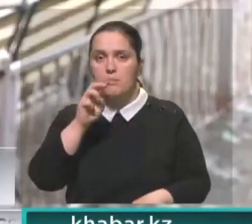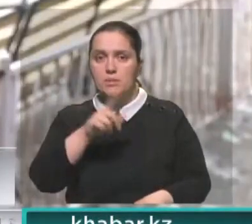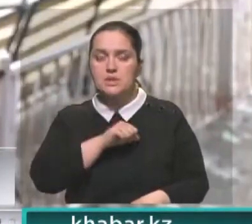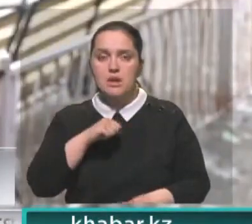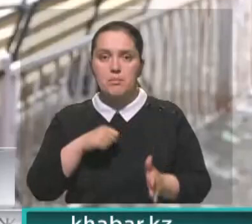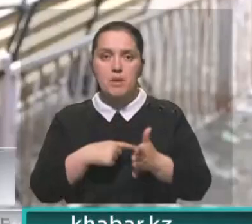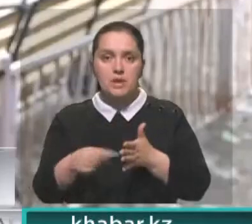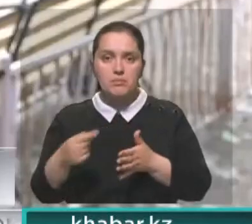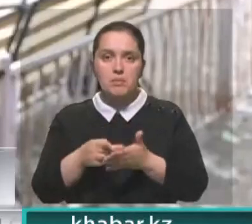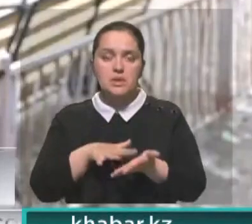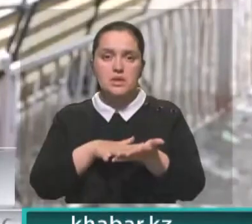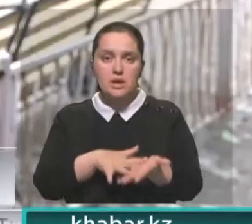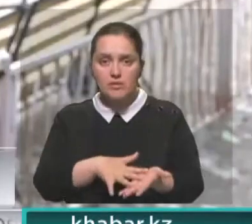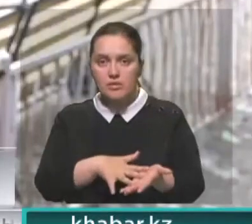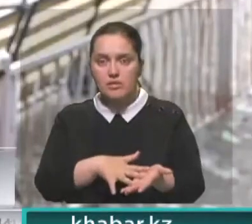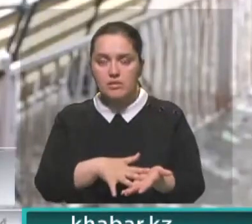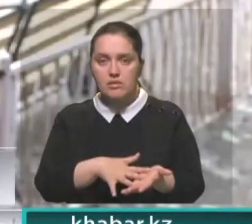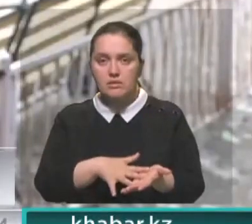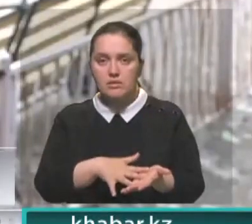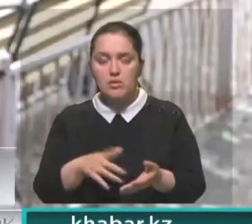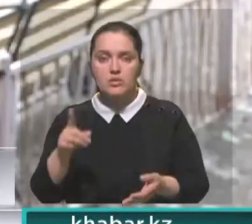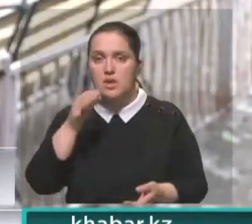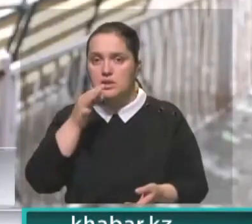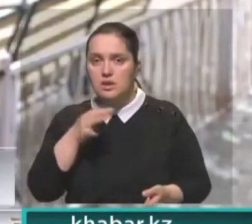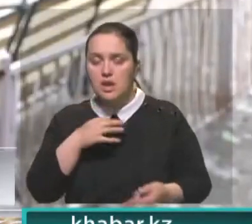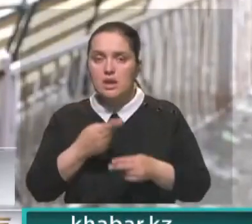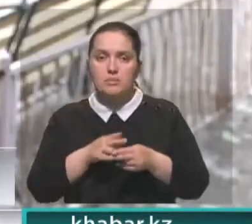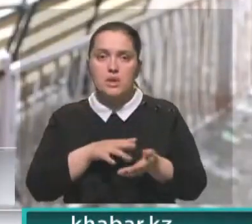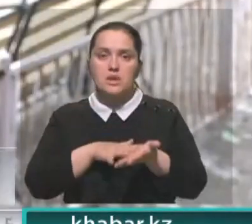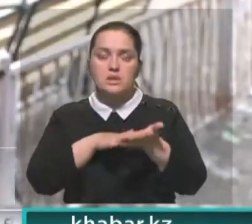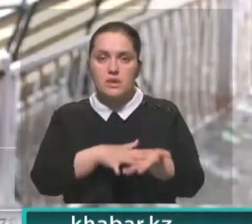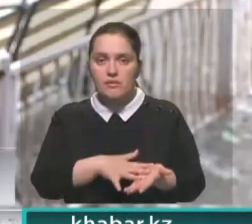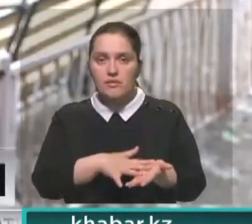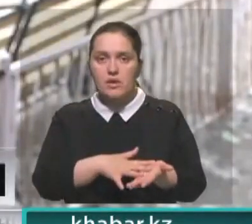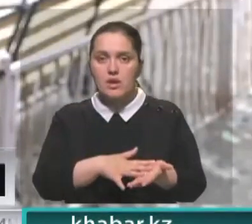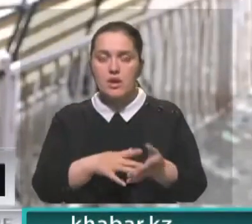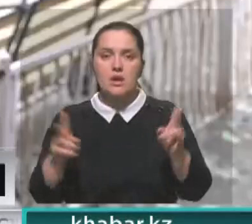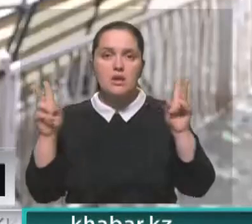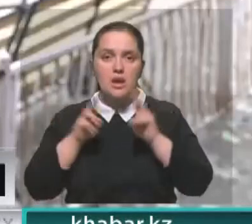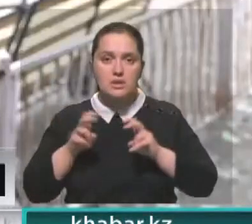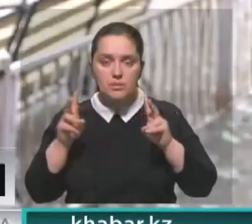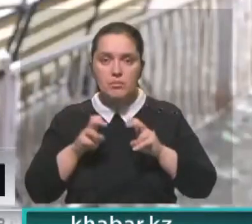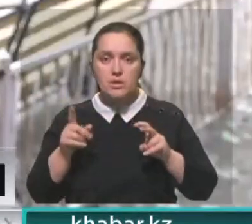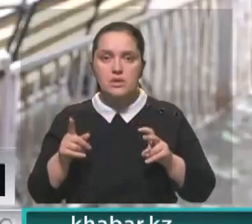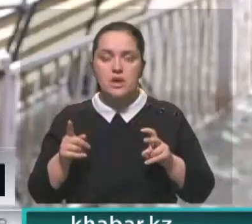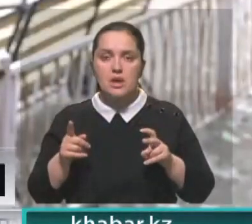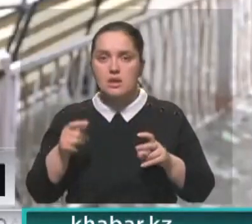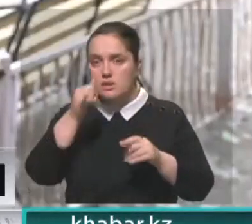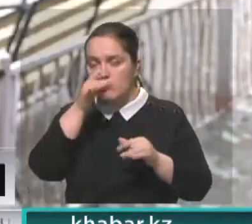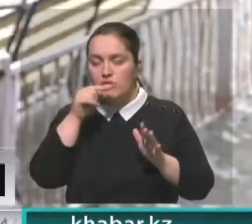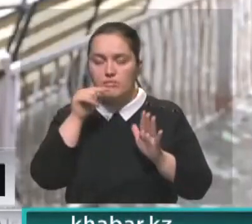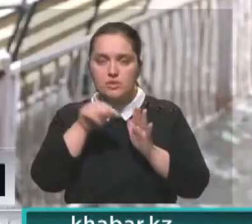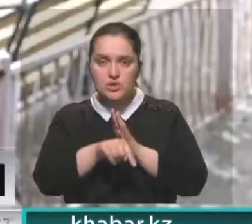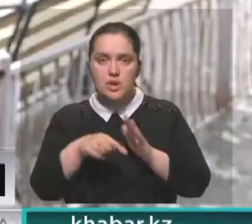отменить вот эту заявку мою. На что они сказали, это якобы система рассматривает, и менеджеры не могут вмешиваться.